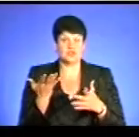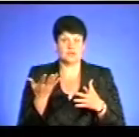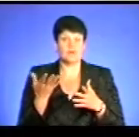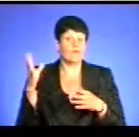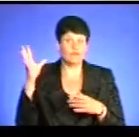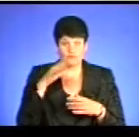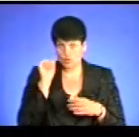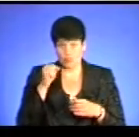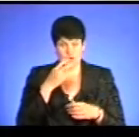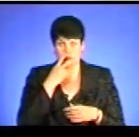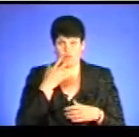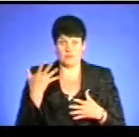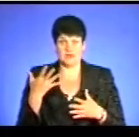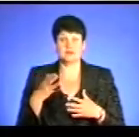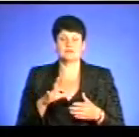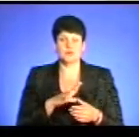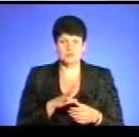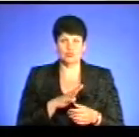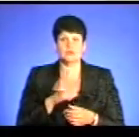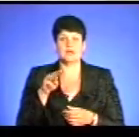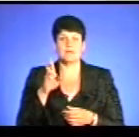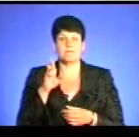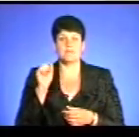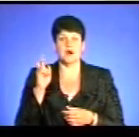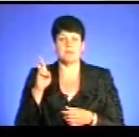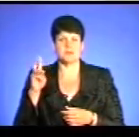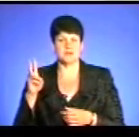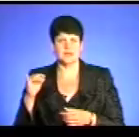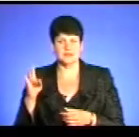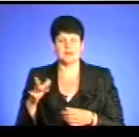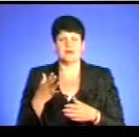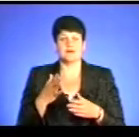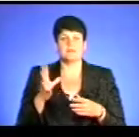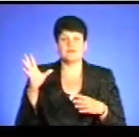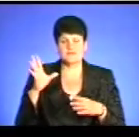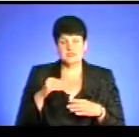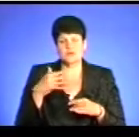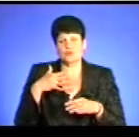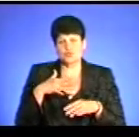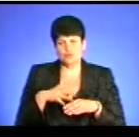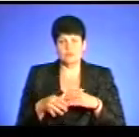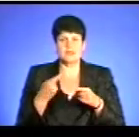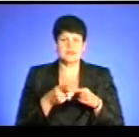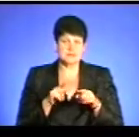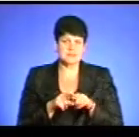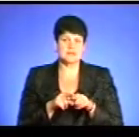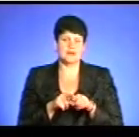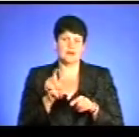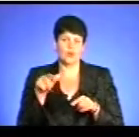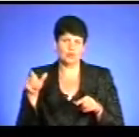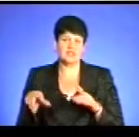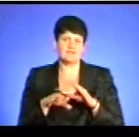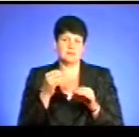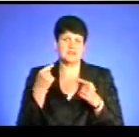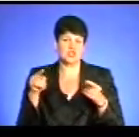можна побачити. Ми прийшли в Бабкіна, Дорна, виступують в полицію. Зараз ми в Козловську, ми поїдемо. Ці люди отутожнюються в нас з людьми, які вибрали